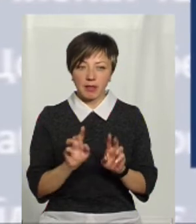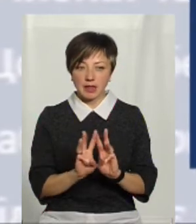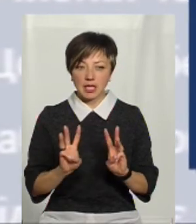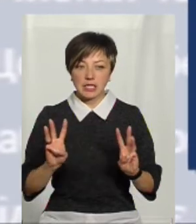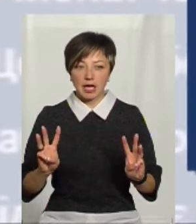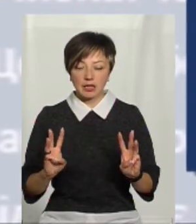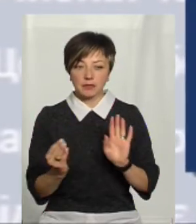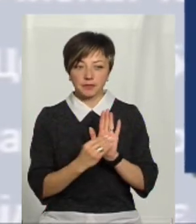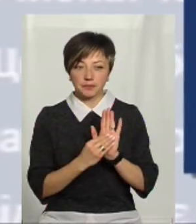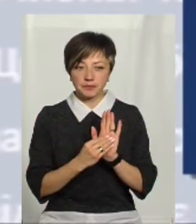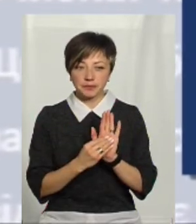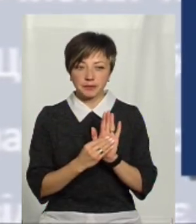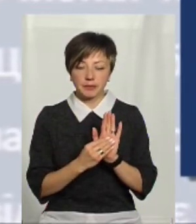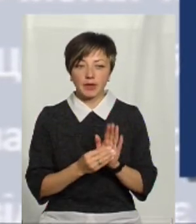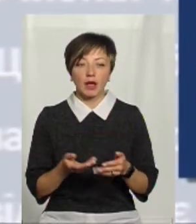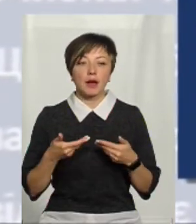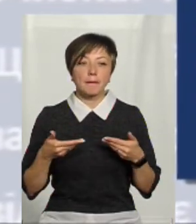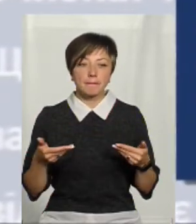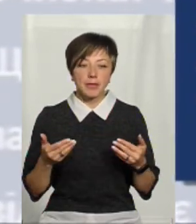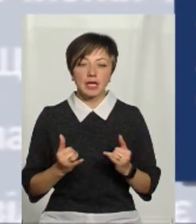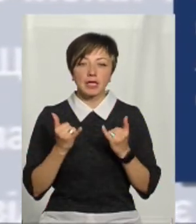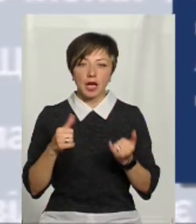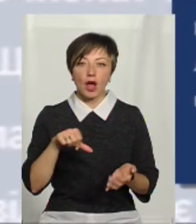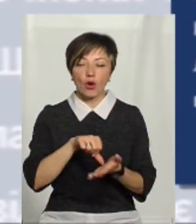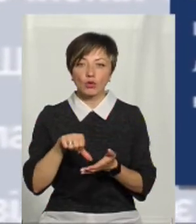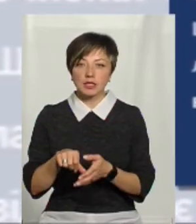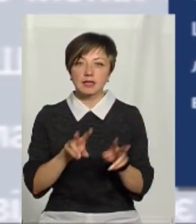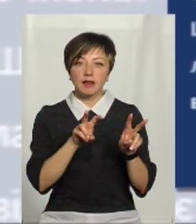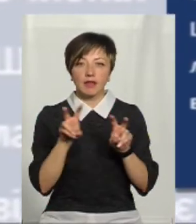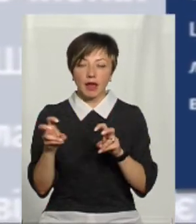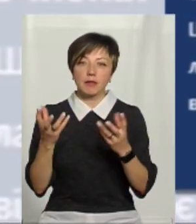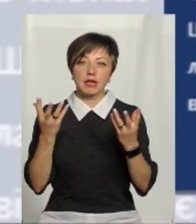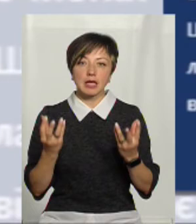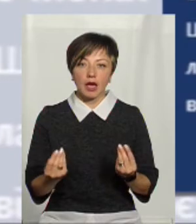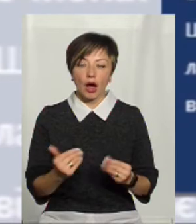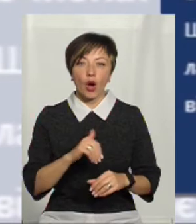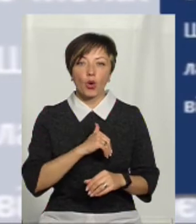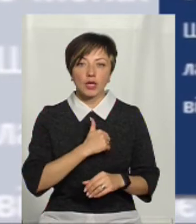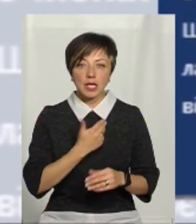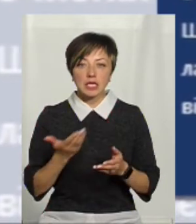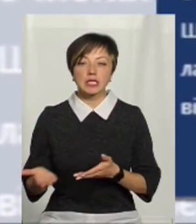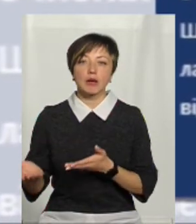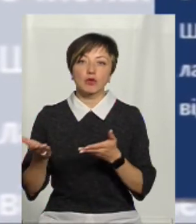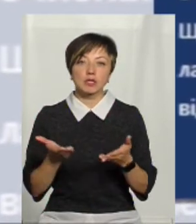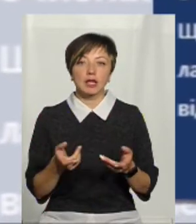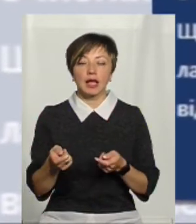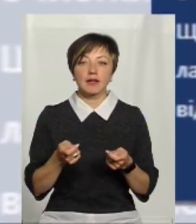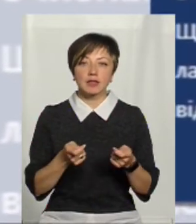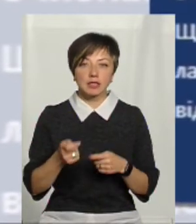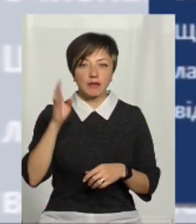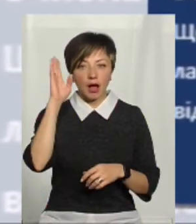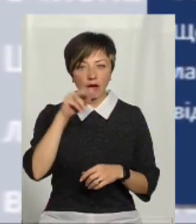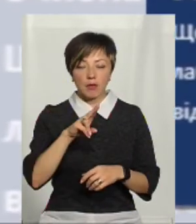сайті таке показано. ми для участі у темі дня хотіли запросити керівництва